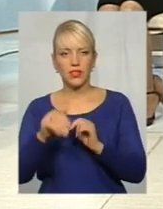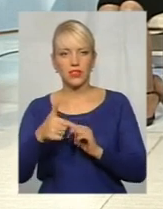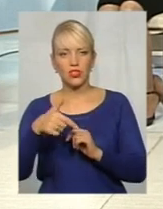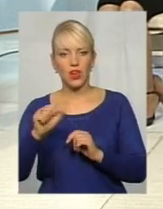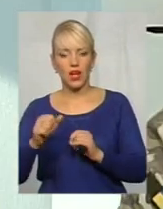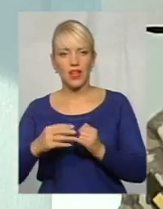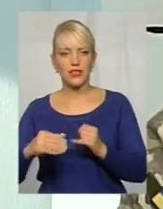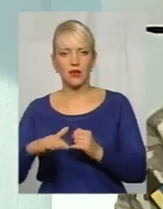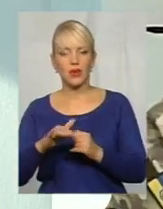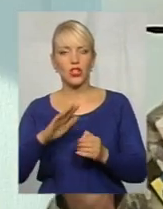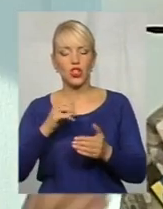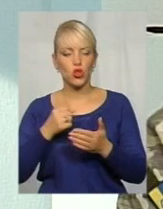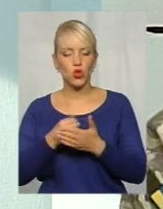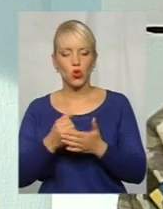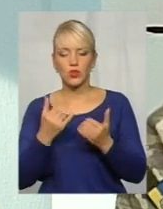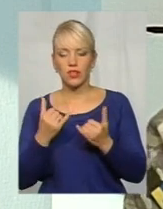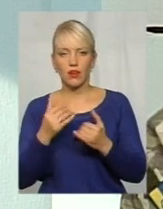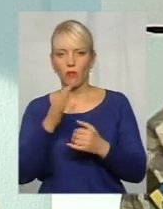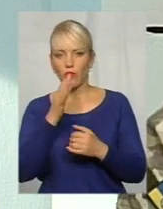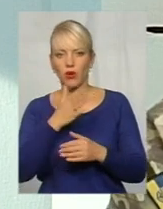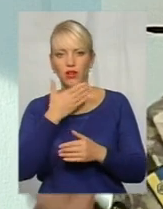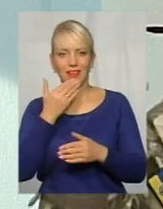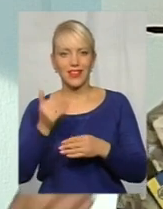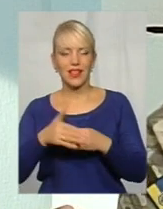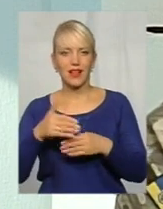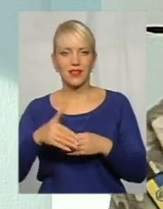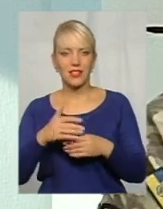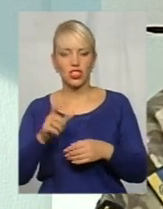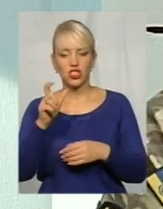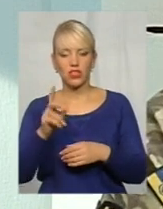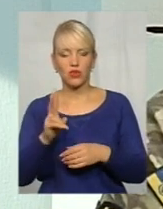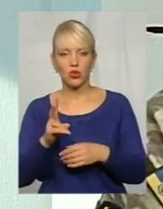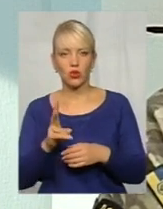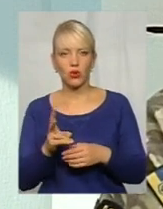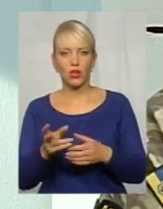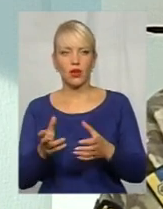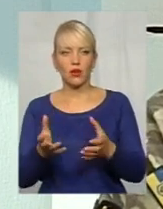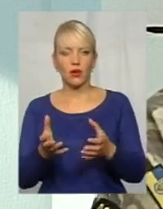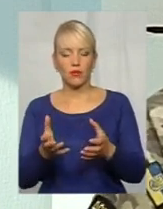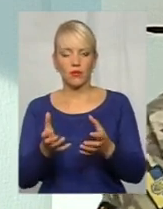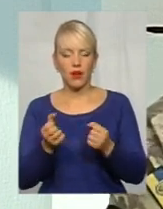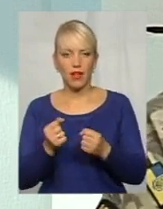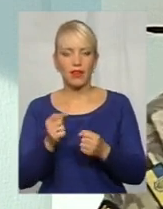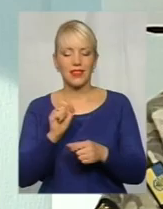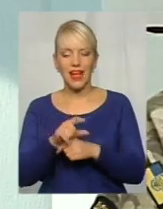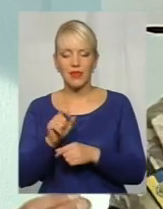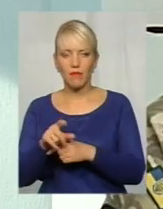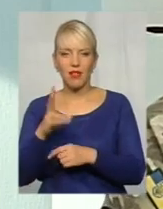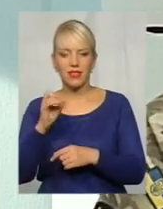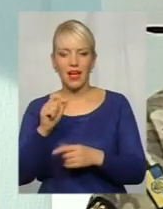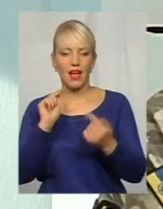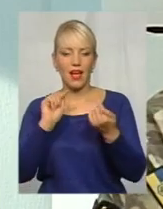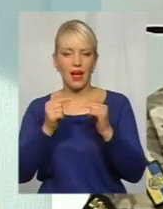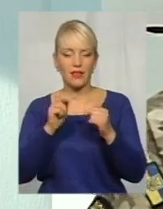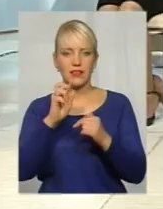наказан. Чоловік, який нанимав на антимайдан людей, у мене є вже всі